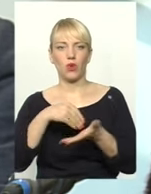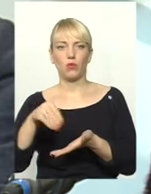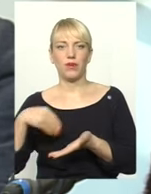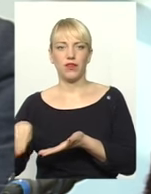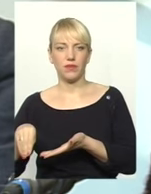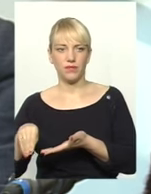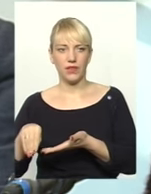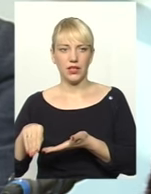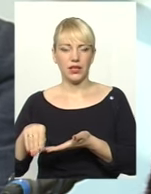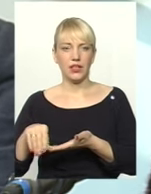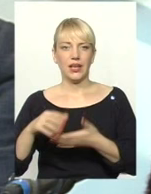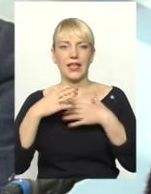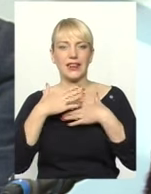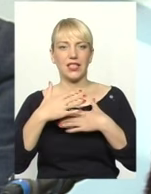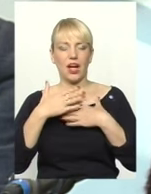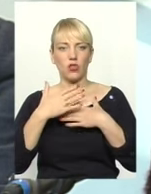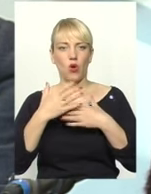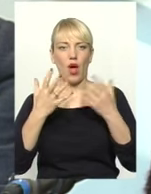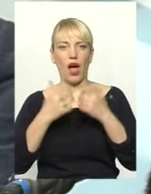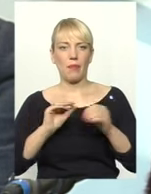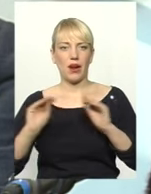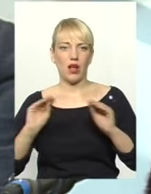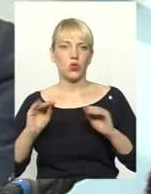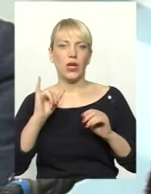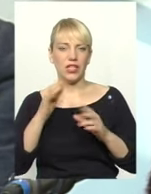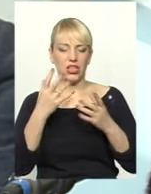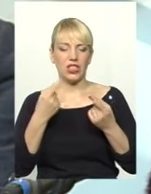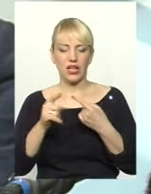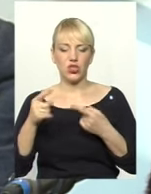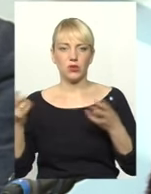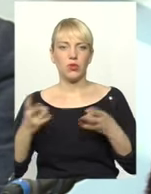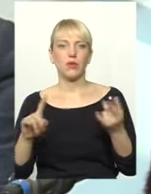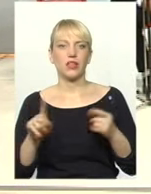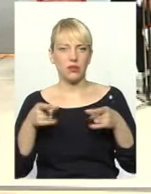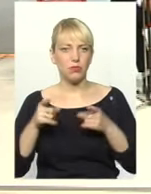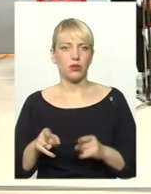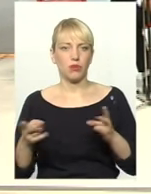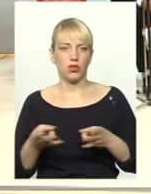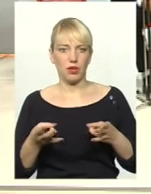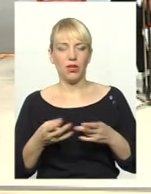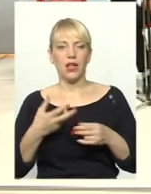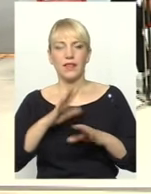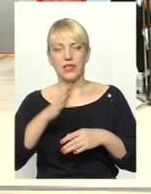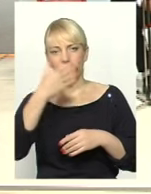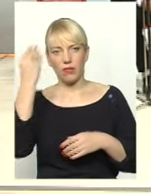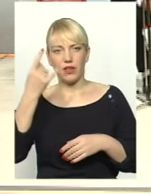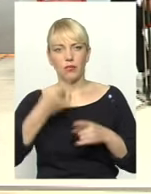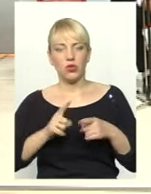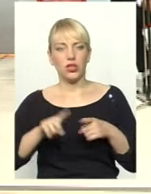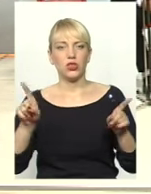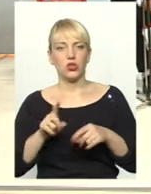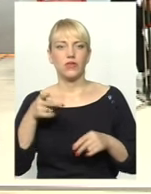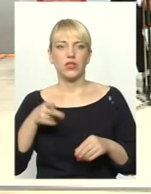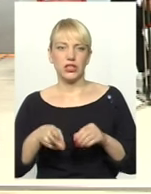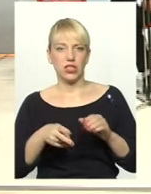дихального апарату і на інші такі потреби, які насправді потрібні. Також давайте не забувати про те, що в